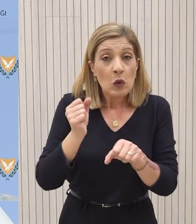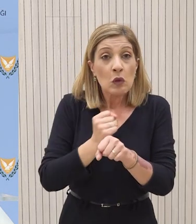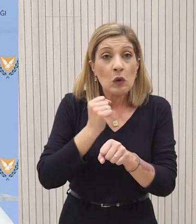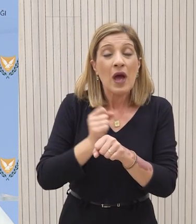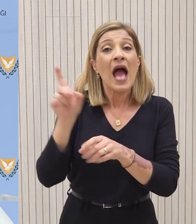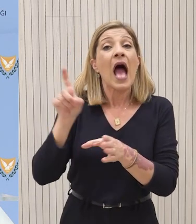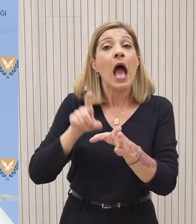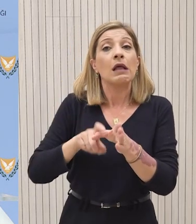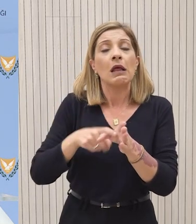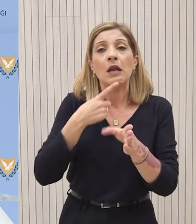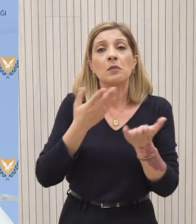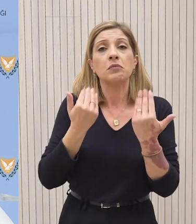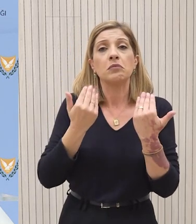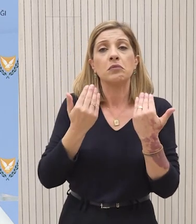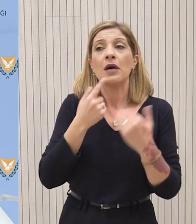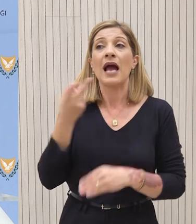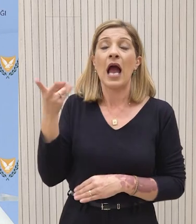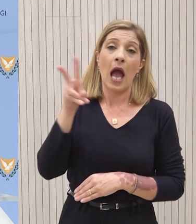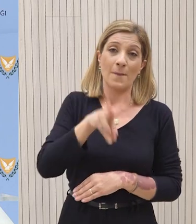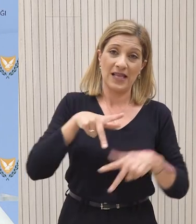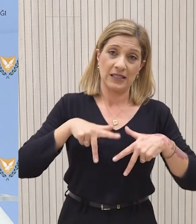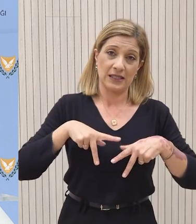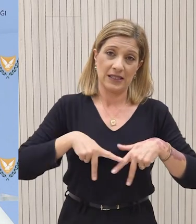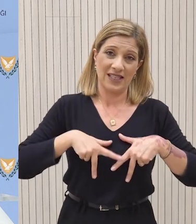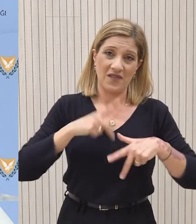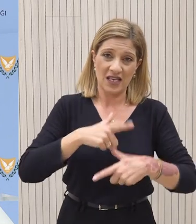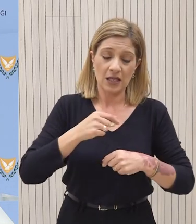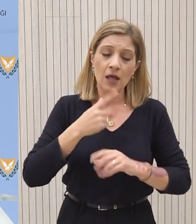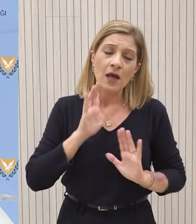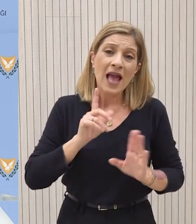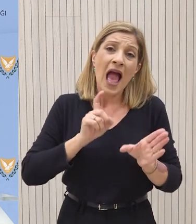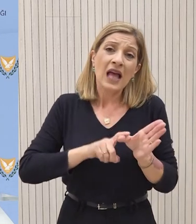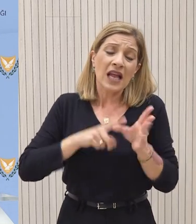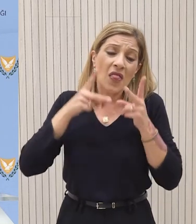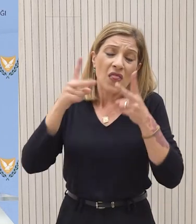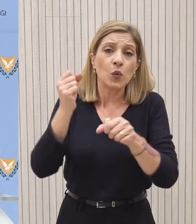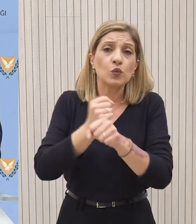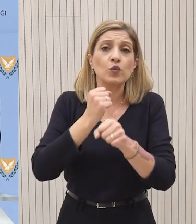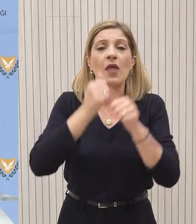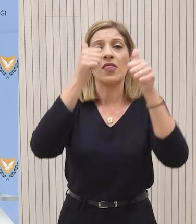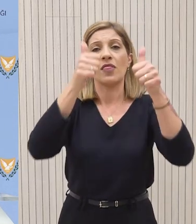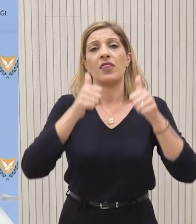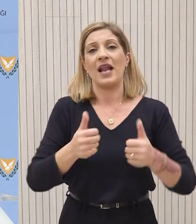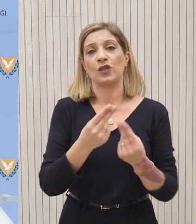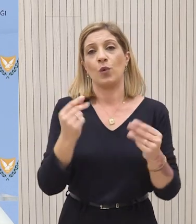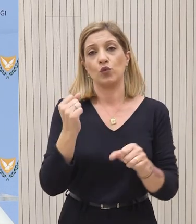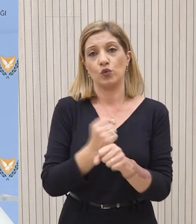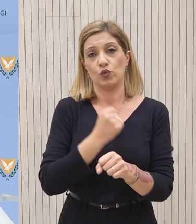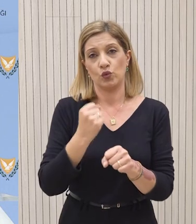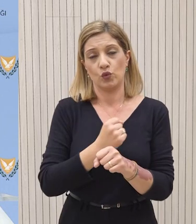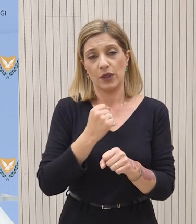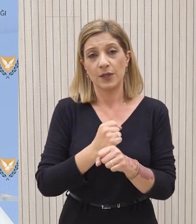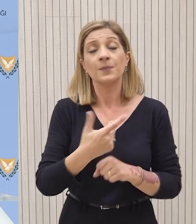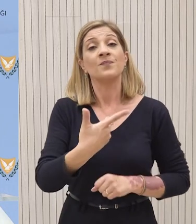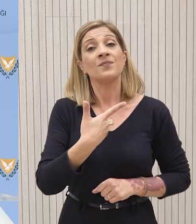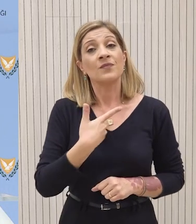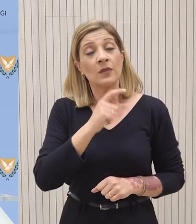εκδεδάλλοντος δεν μπορεί να επιλέξει την ανακοινώσεις στην χρονική στιγμή που επιθυμεί και με τον τρόπο που η εταιρεία επιθυμεί. Εμείς αυτό που